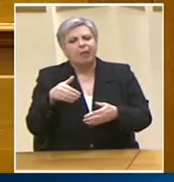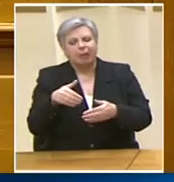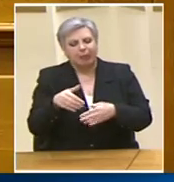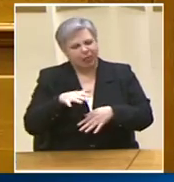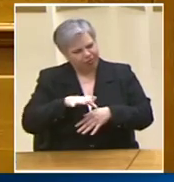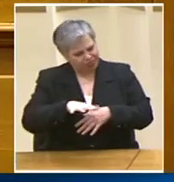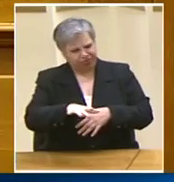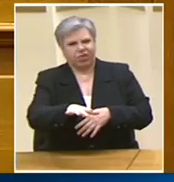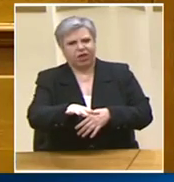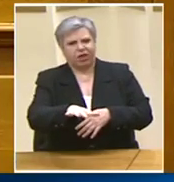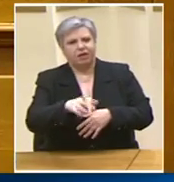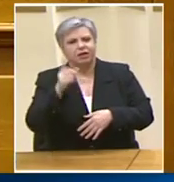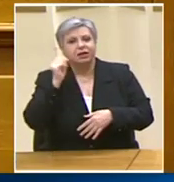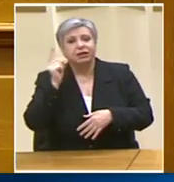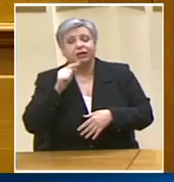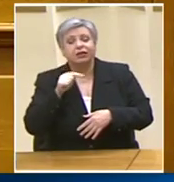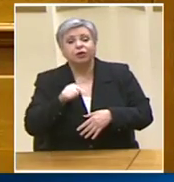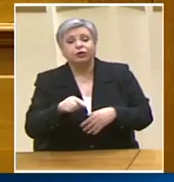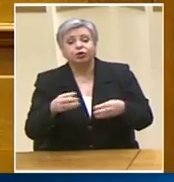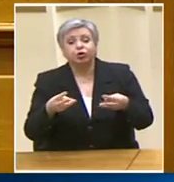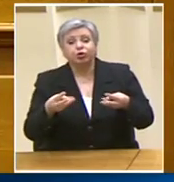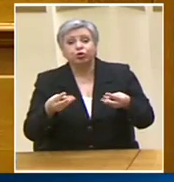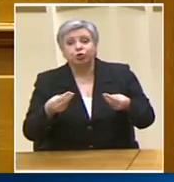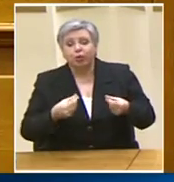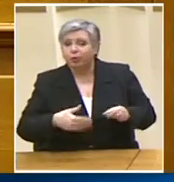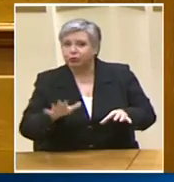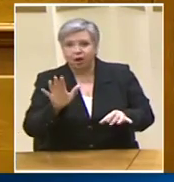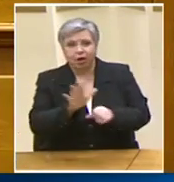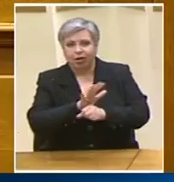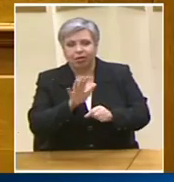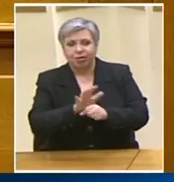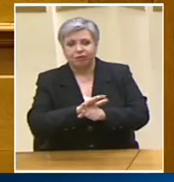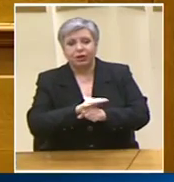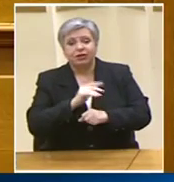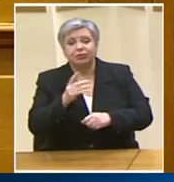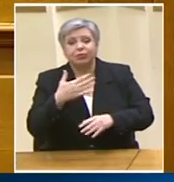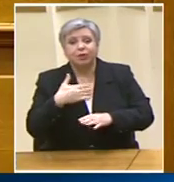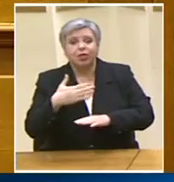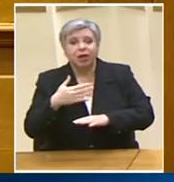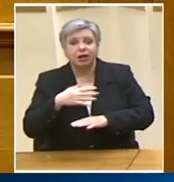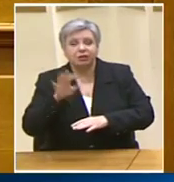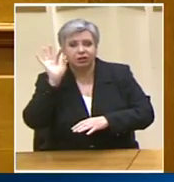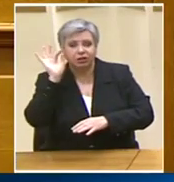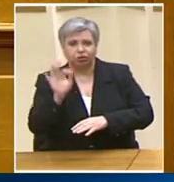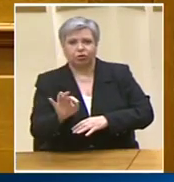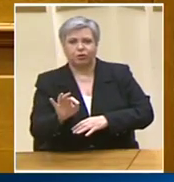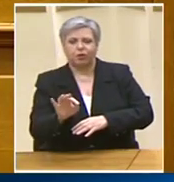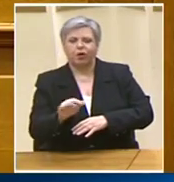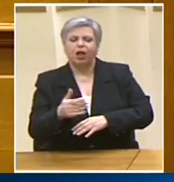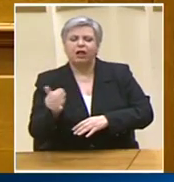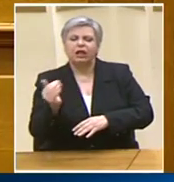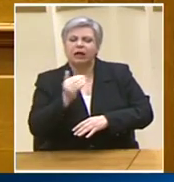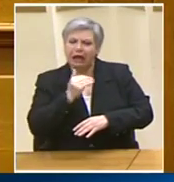σχεδιασμός δεν θα είναι αρκετός για να πετύχετε το σκοπό σας και πολύ γρήγορα επίσης θα